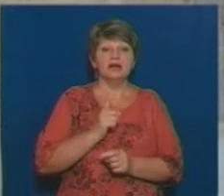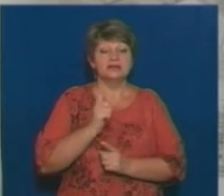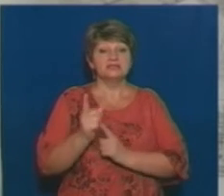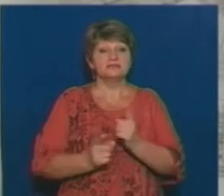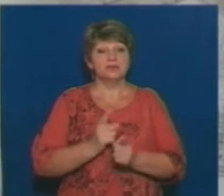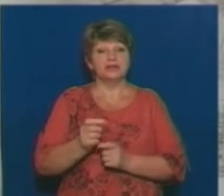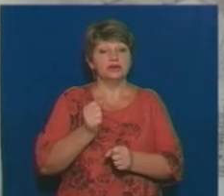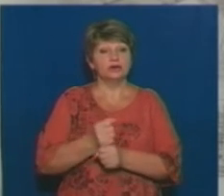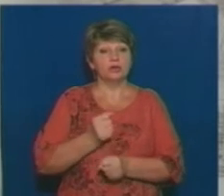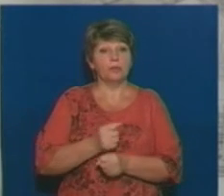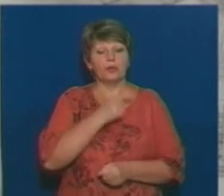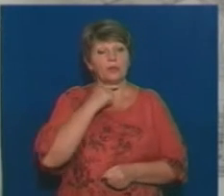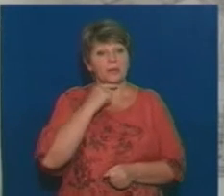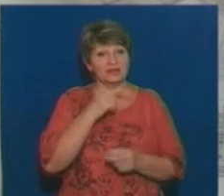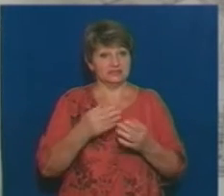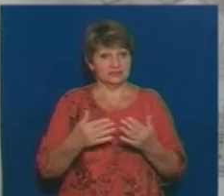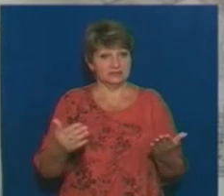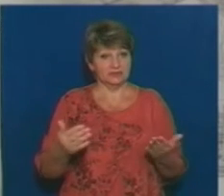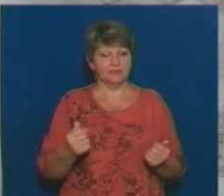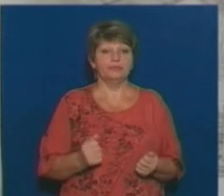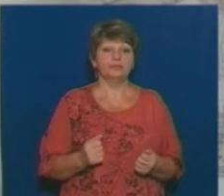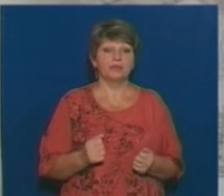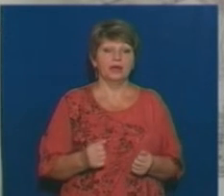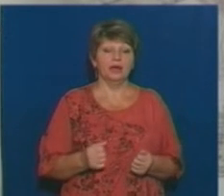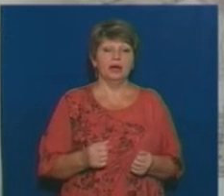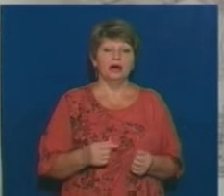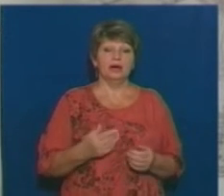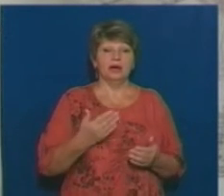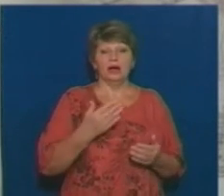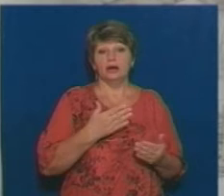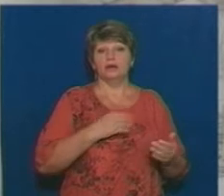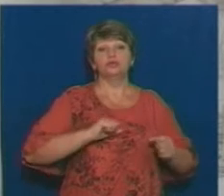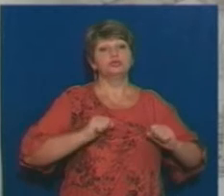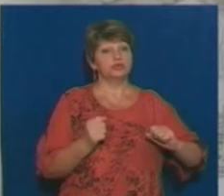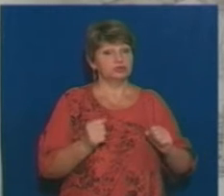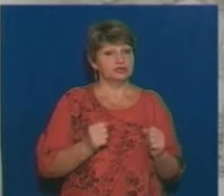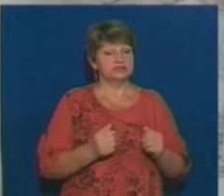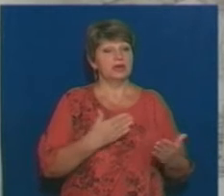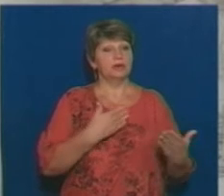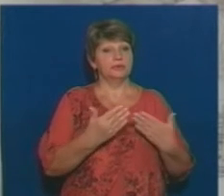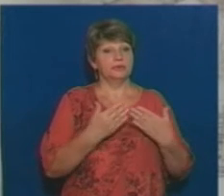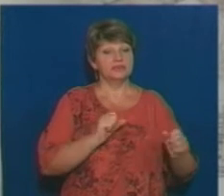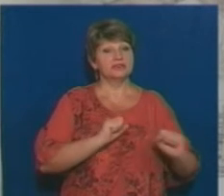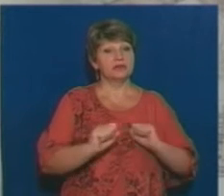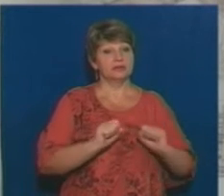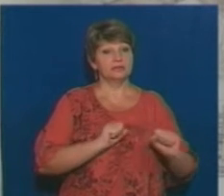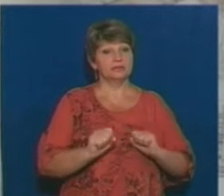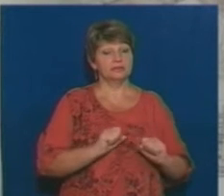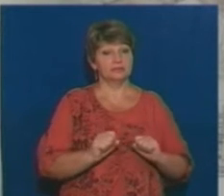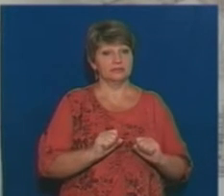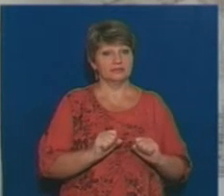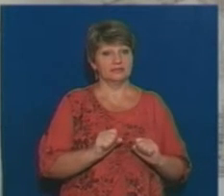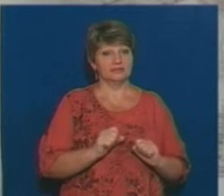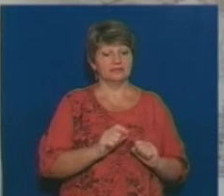'ясопродуктів. Стосовно дружніх стосунків з керівником багаторічним каштаном.